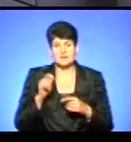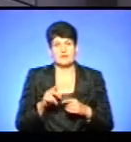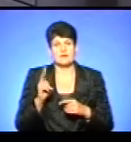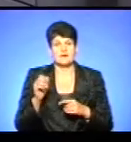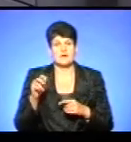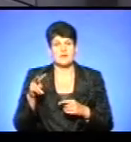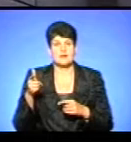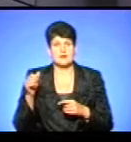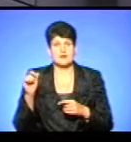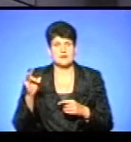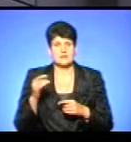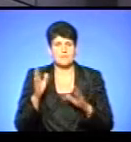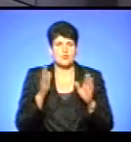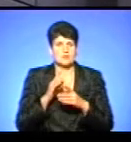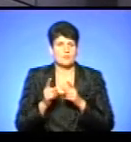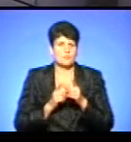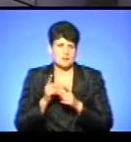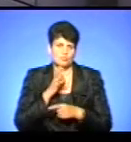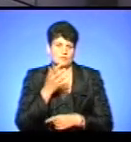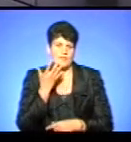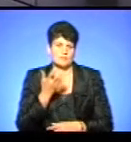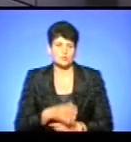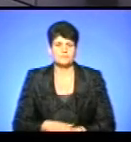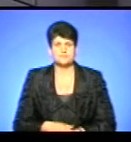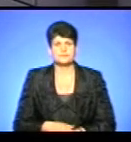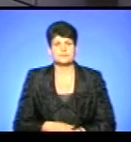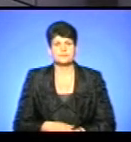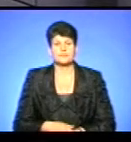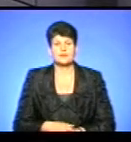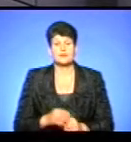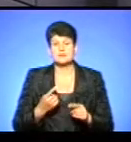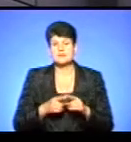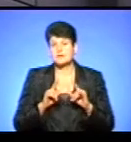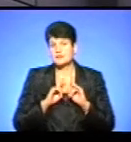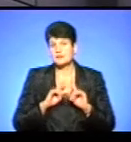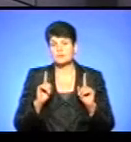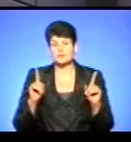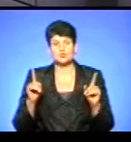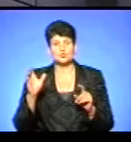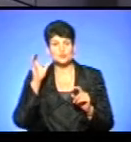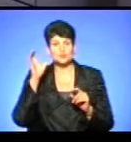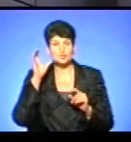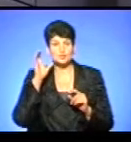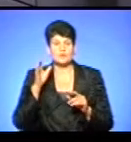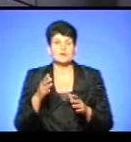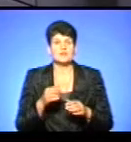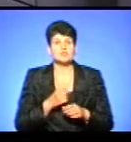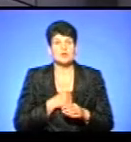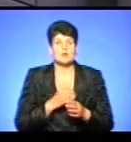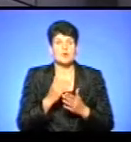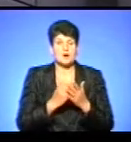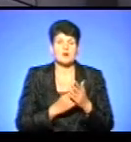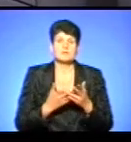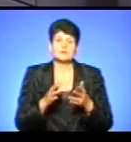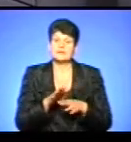якось погода помінялася, і вже було тепло. Це неймовірно. Слухати і слухати. На жаль, програма наша не така довга, мусимо